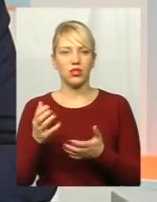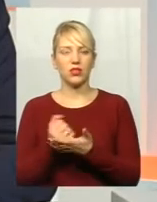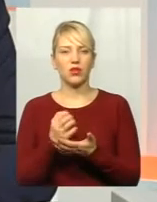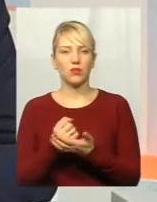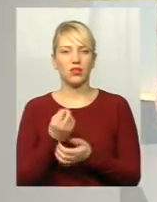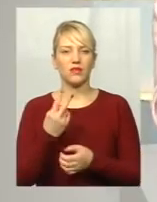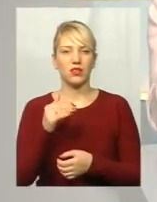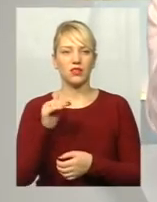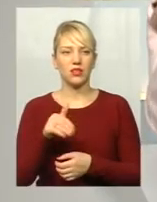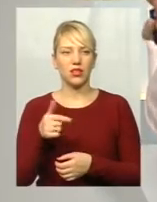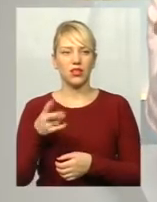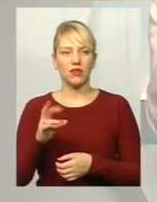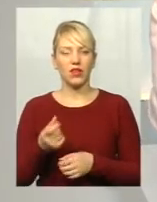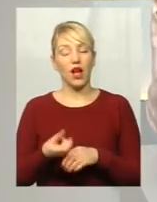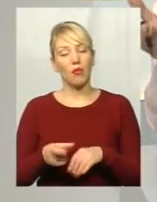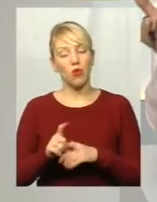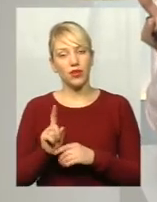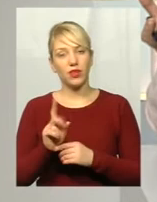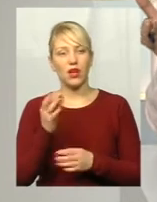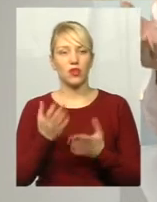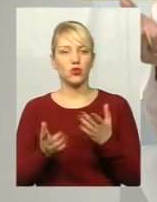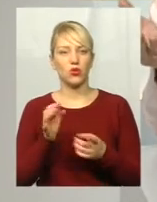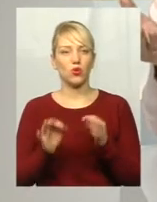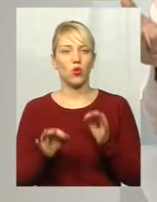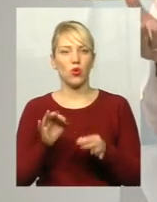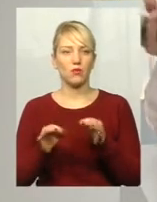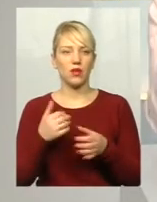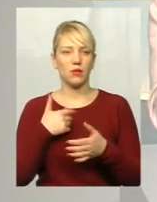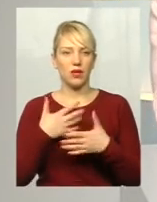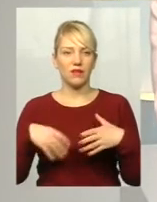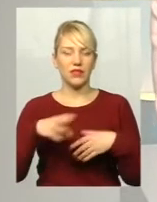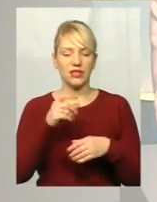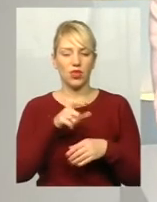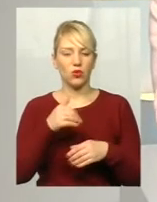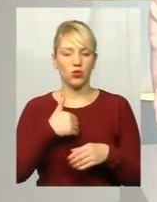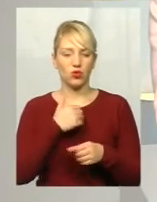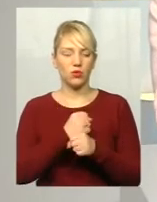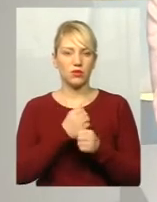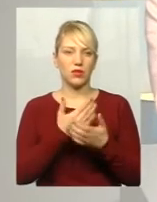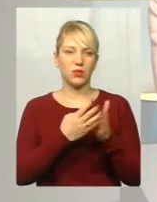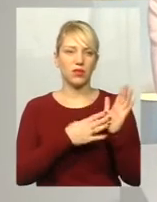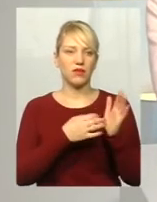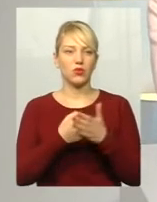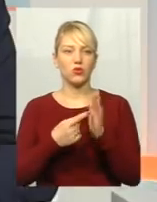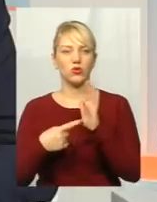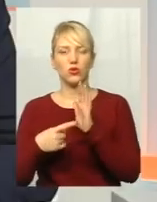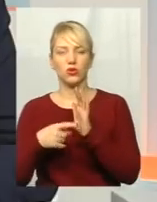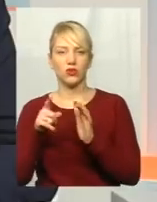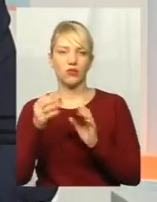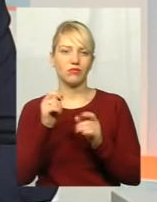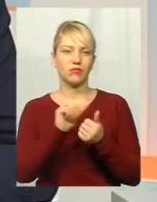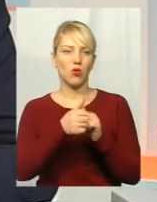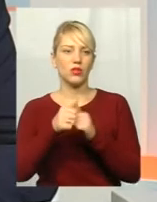тисяч гривень. Це понеднормово. А якщо нормова? Всі ми люди хочемо працювати, наприклад, з 9 до 6. Там інше, там